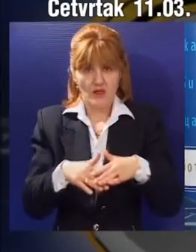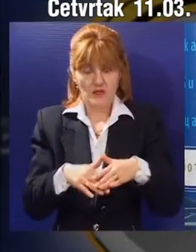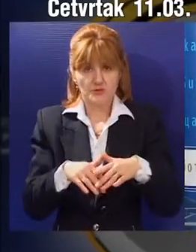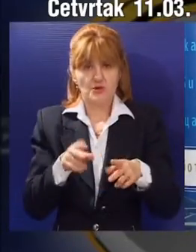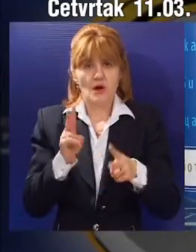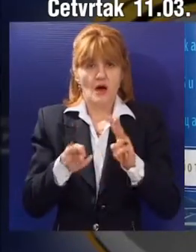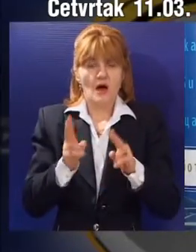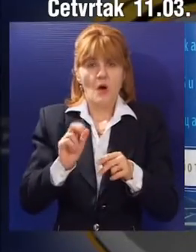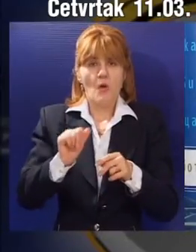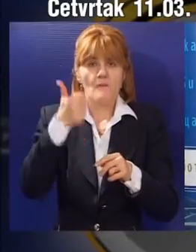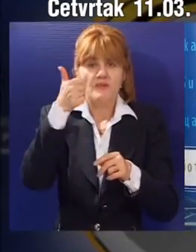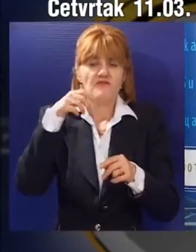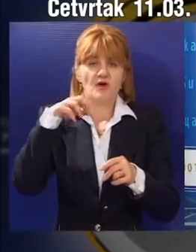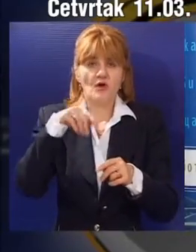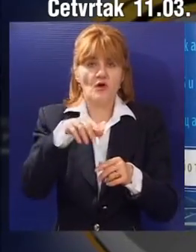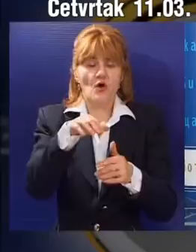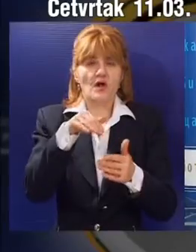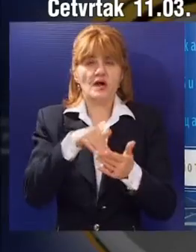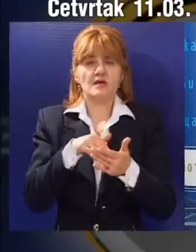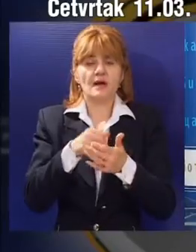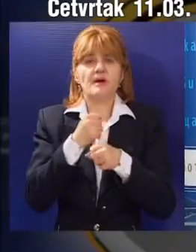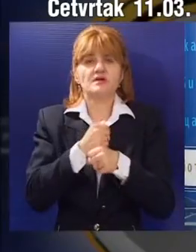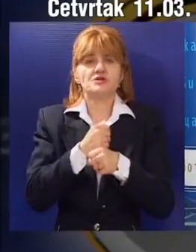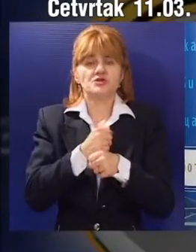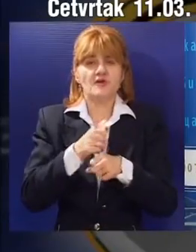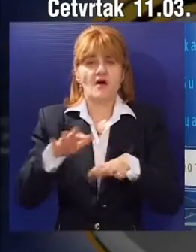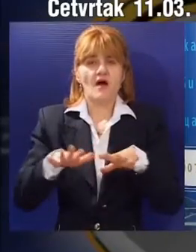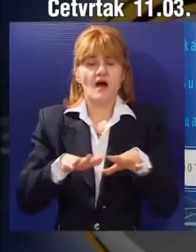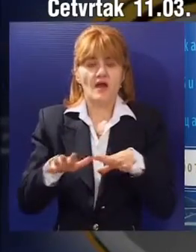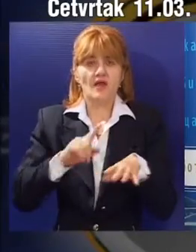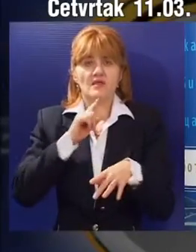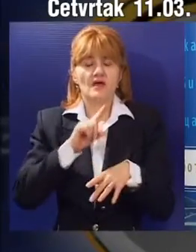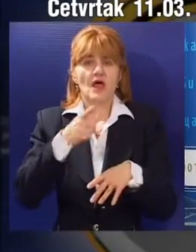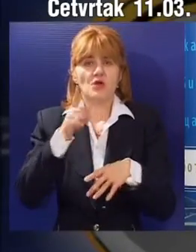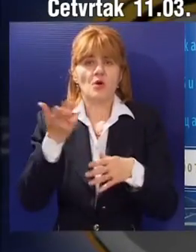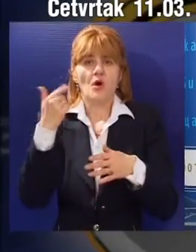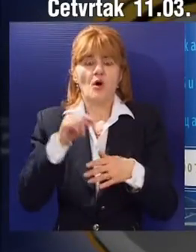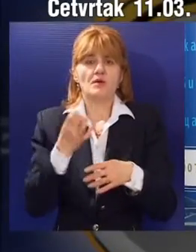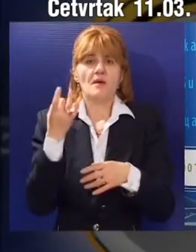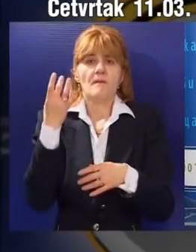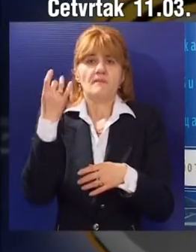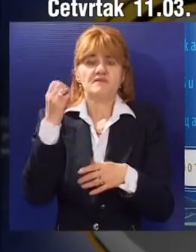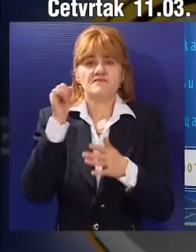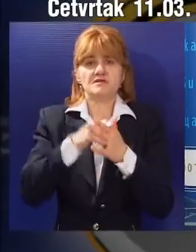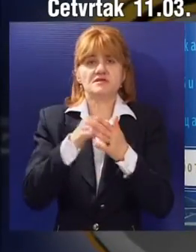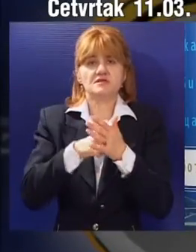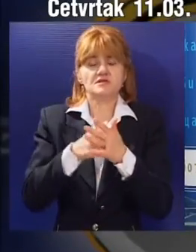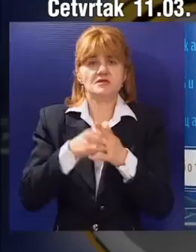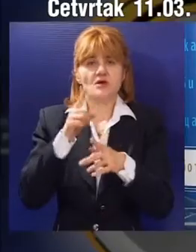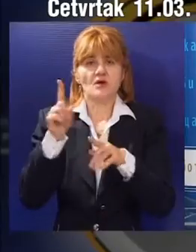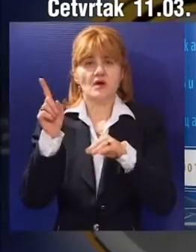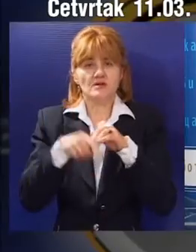da prethodni i prvi korak bude zaštita radnika od eventualne samovolje ljudi koji